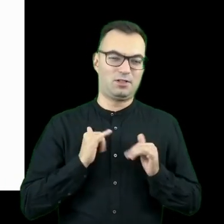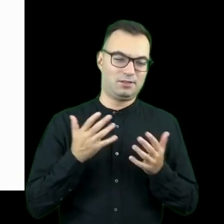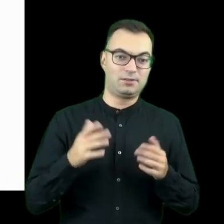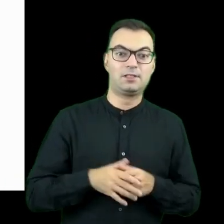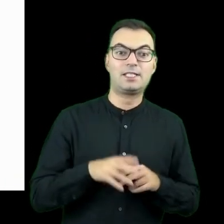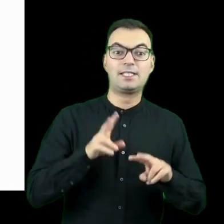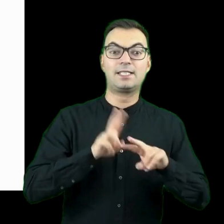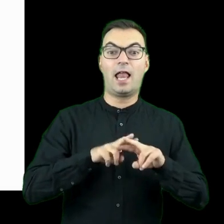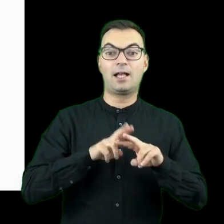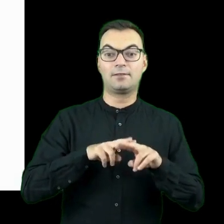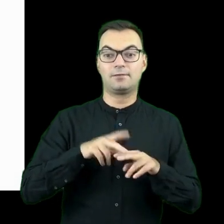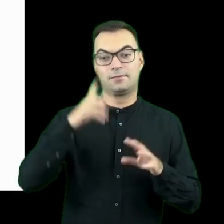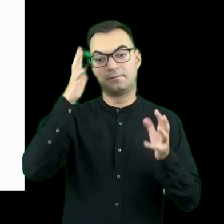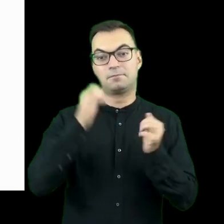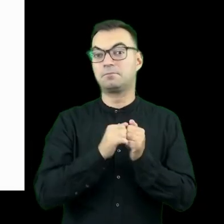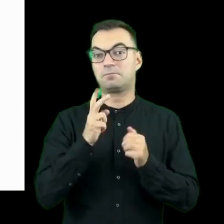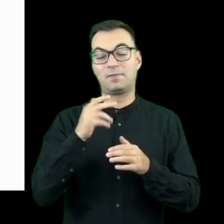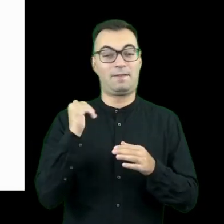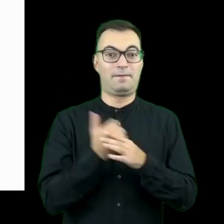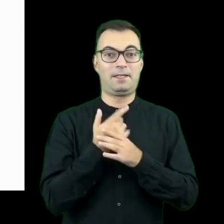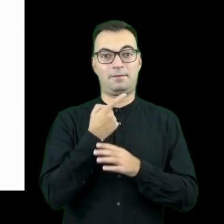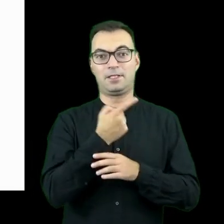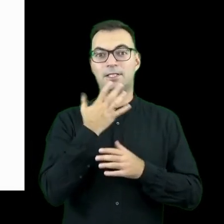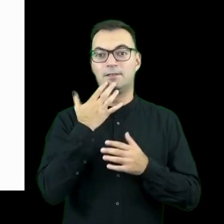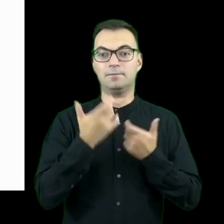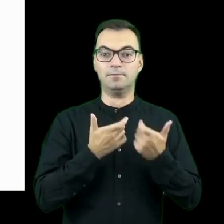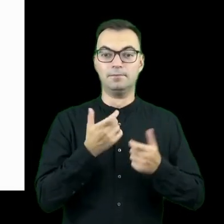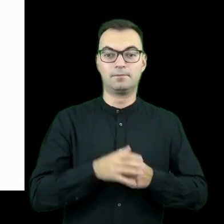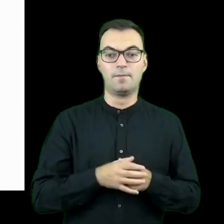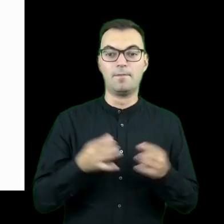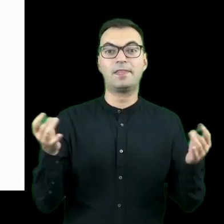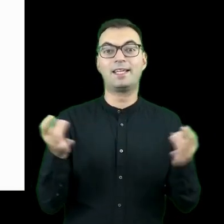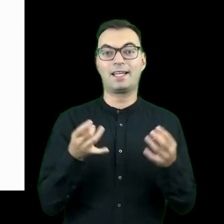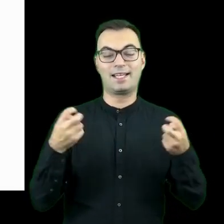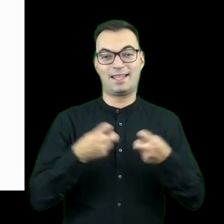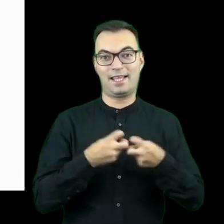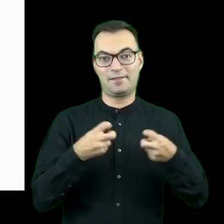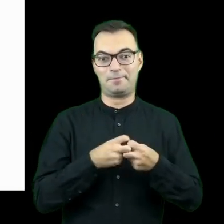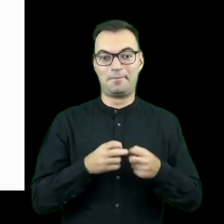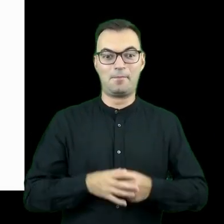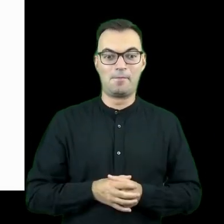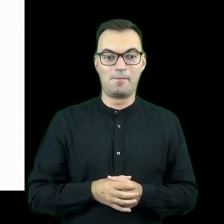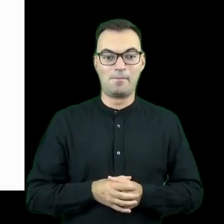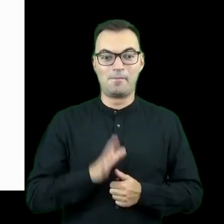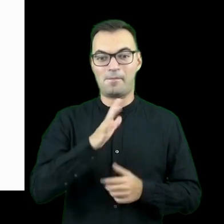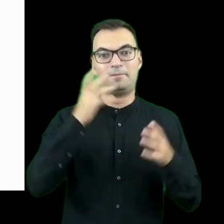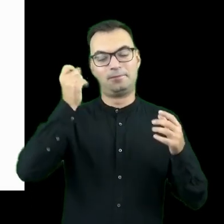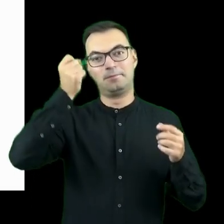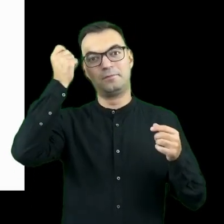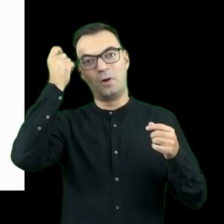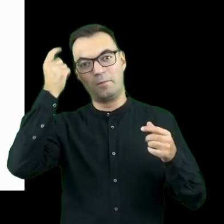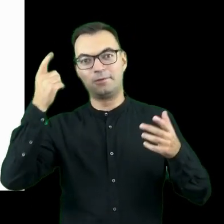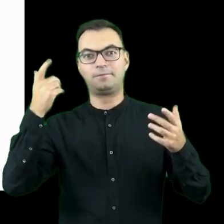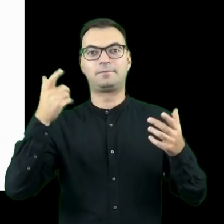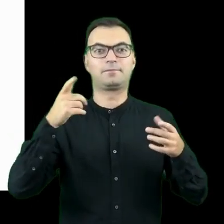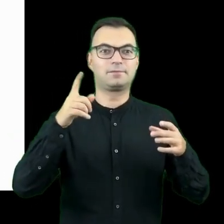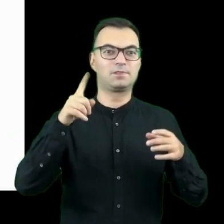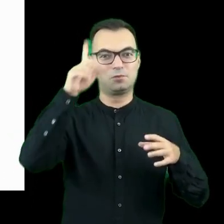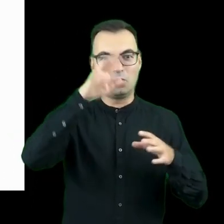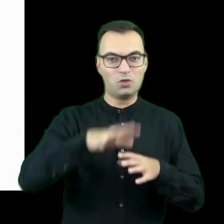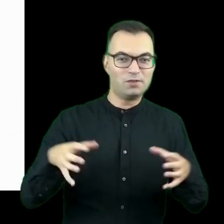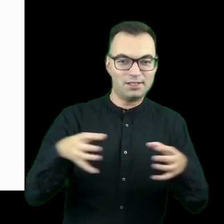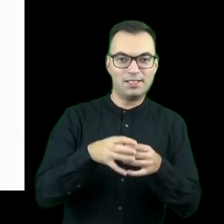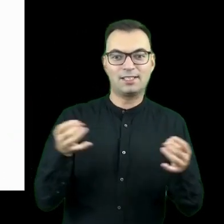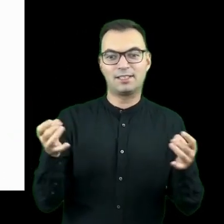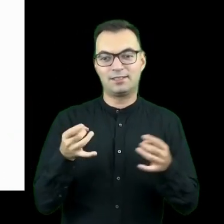Slack został wymyślony w ogóle przez firmę, która chciała robić gry online. Miała jakiś wielki koncept gry online społecznościowej.